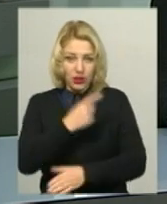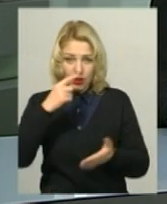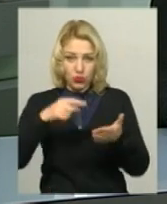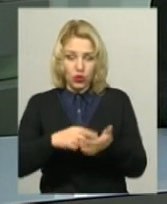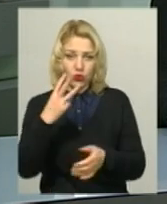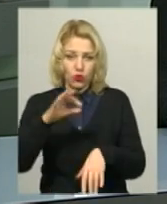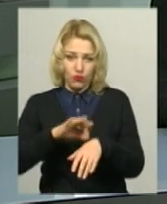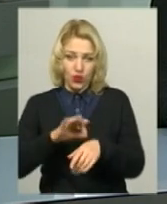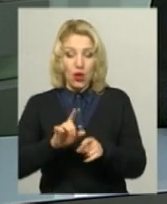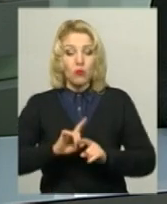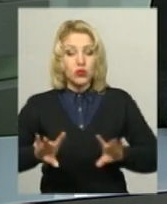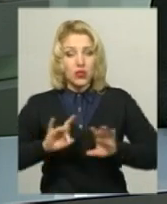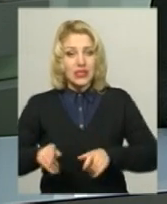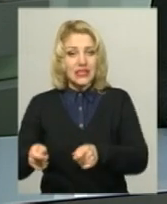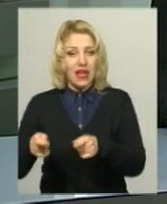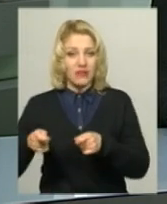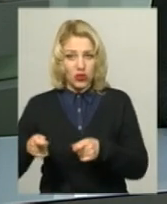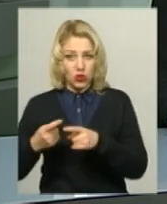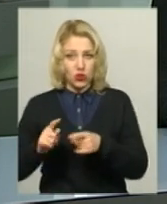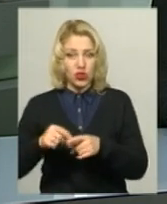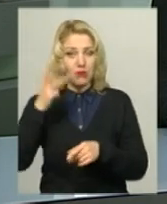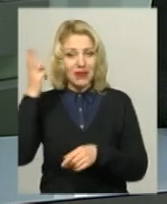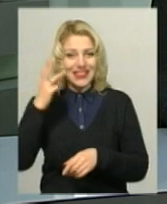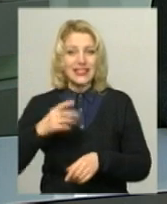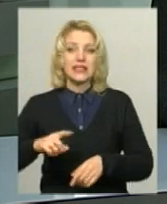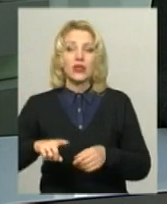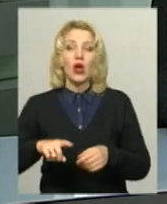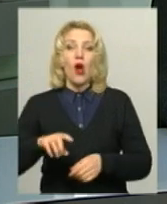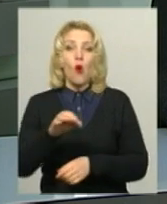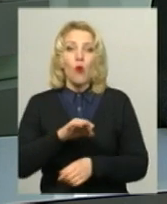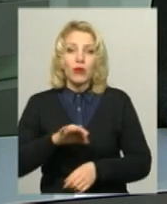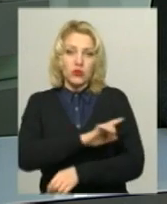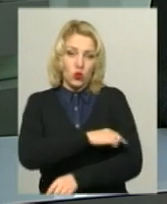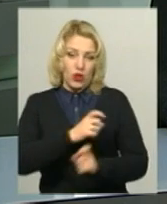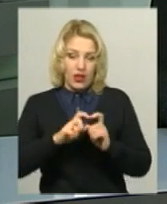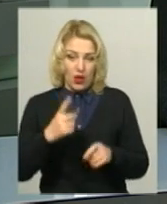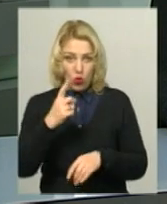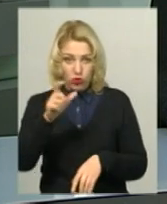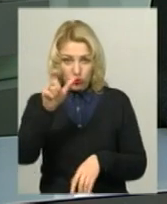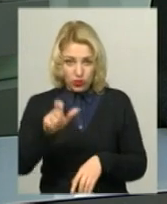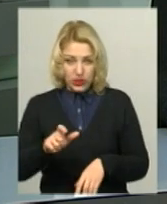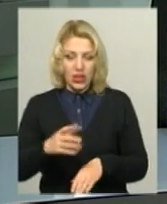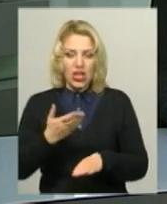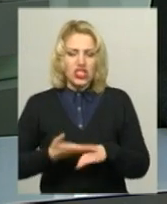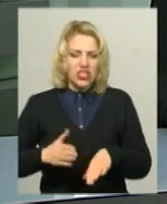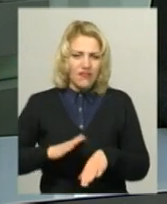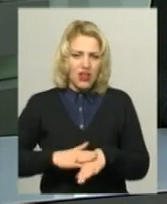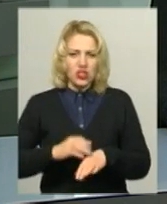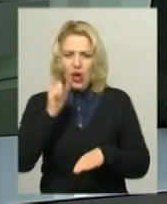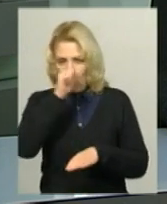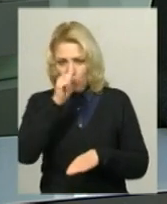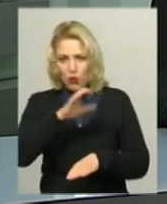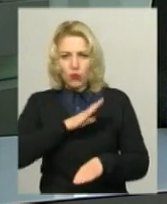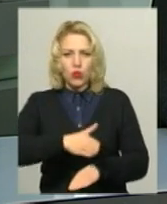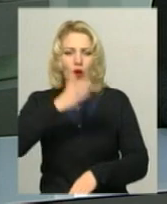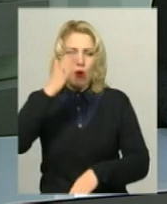опікового відділення та термічних уражень Хмельницької обласної лікарні Олександр Гринчук. Одному з пацієнтів через важке обмороження ампутували